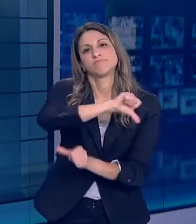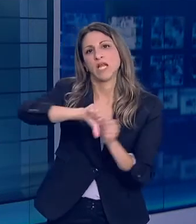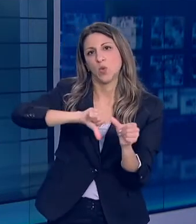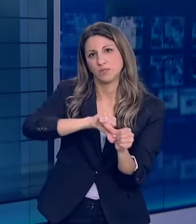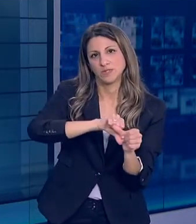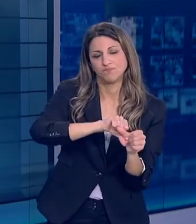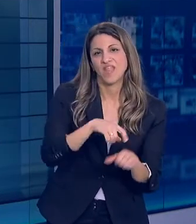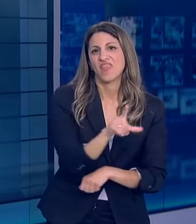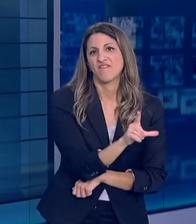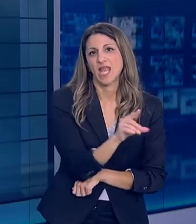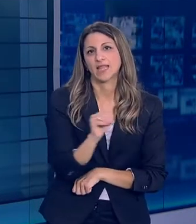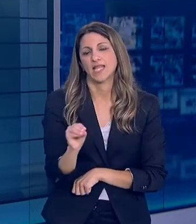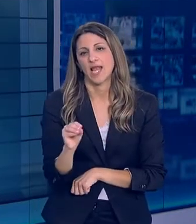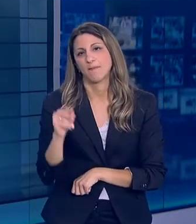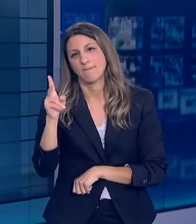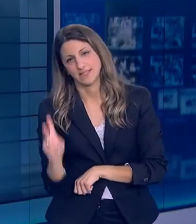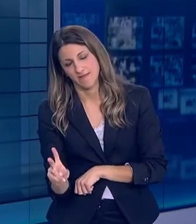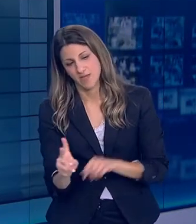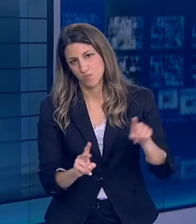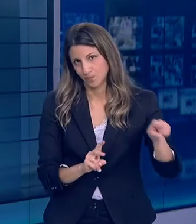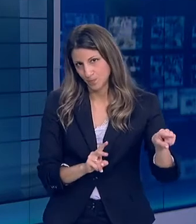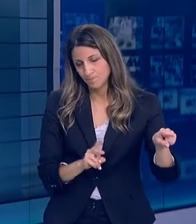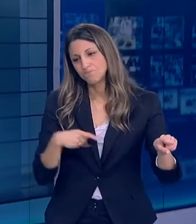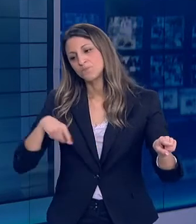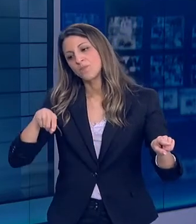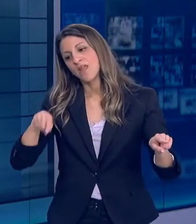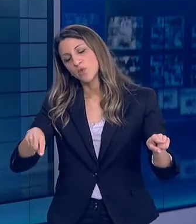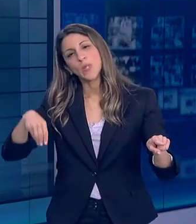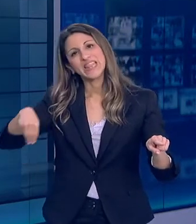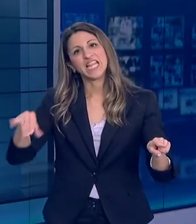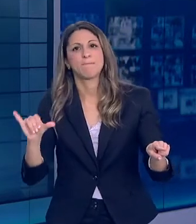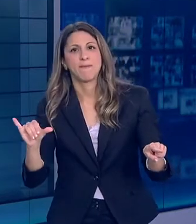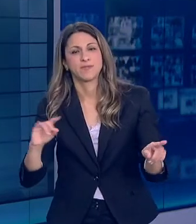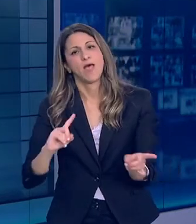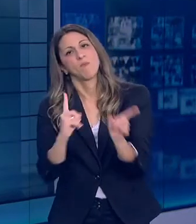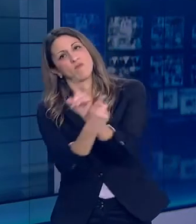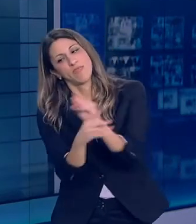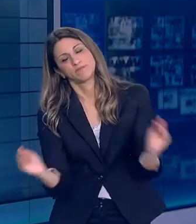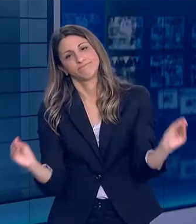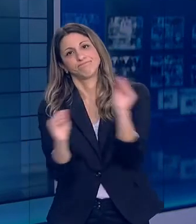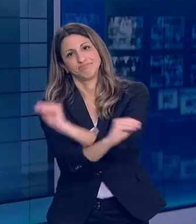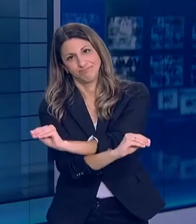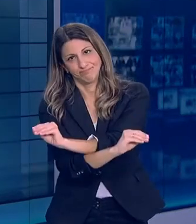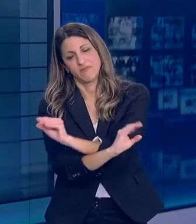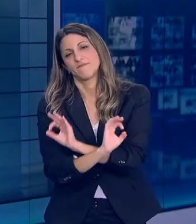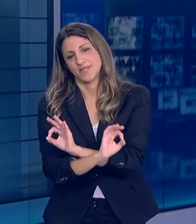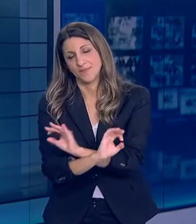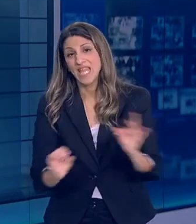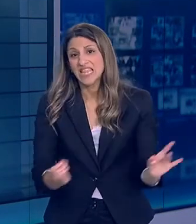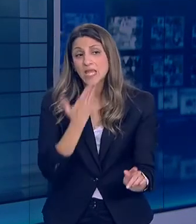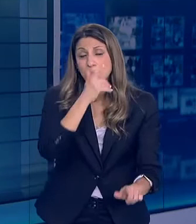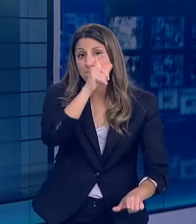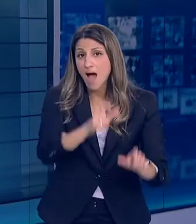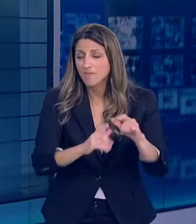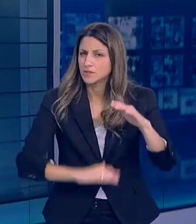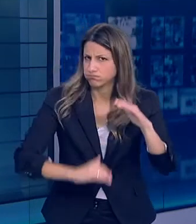Δευτέρα, Τετάρτη, Παρασκευή το 1 Τρίτη, Πέμπτη το άλλο Και την επόμενη βδομάδα το αντίθετο Αν οι μαθητές